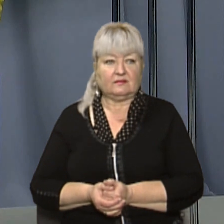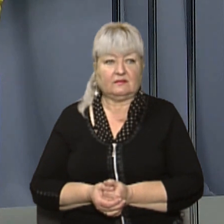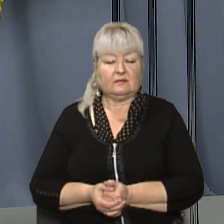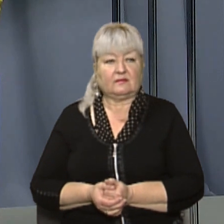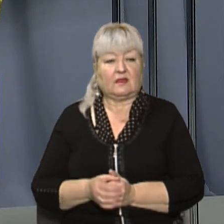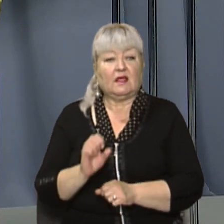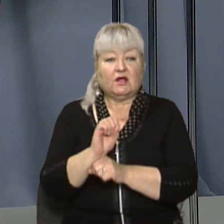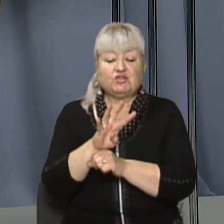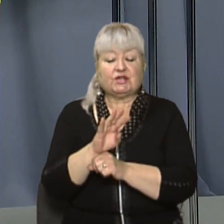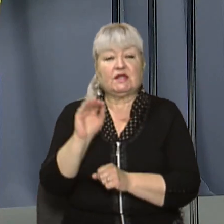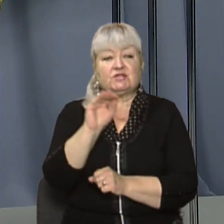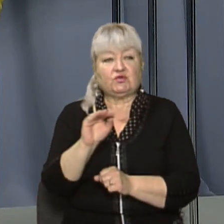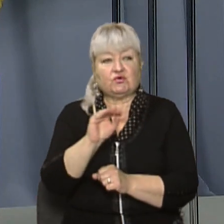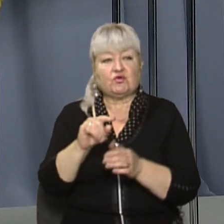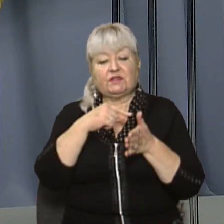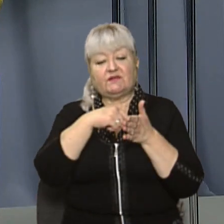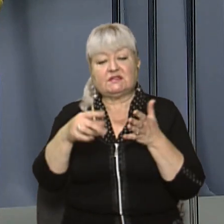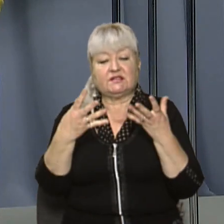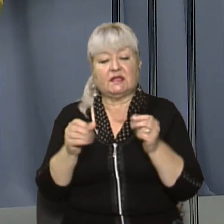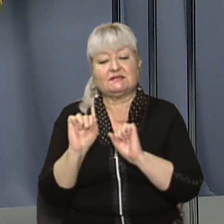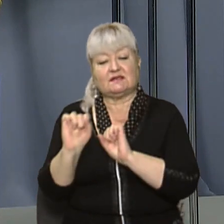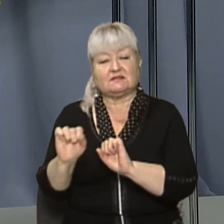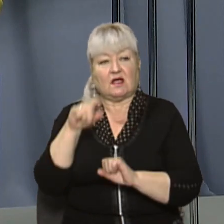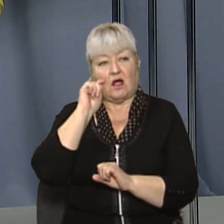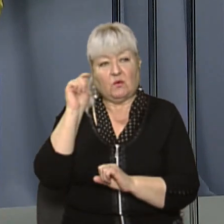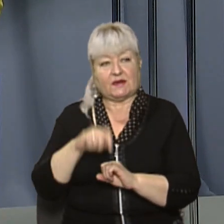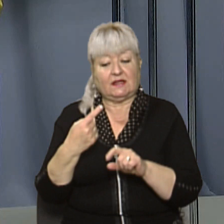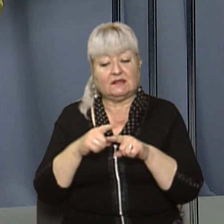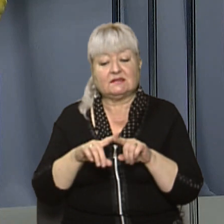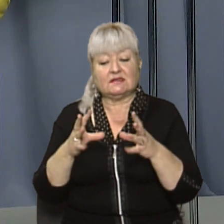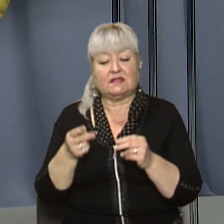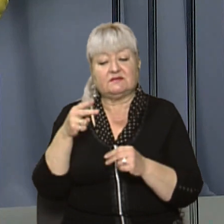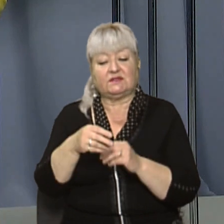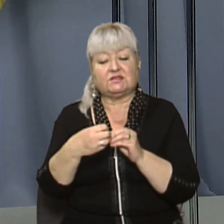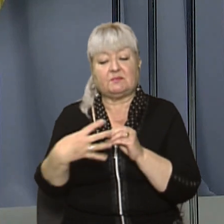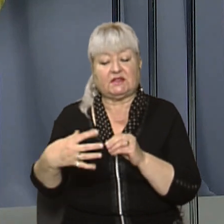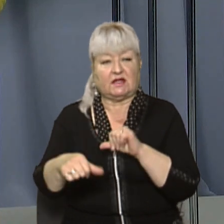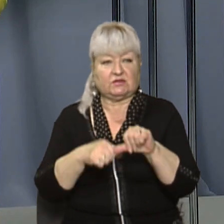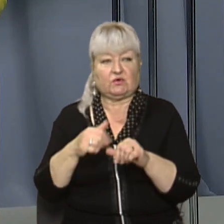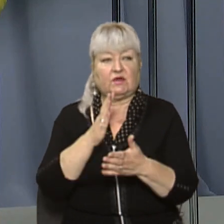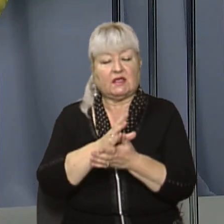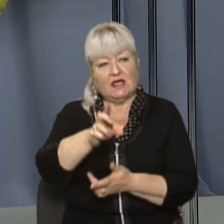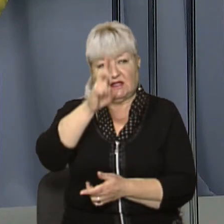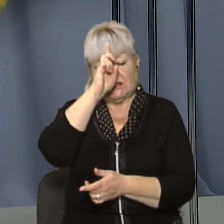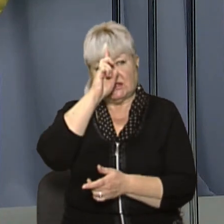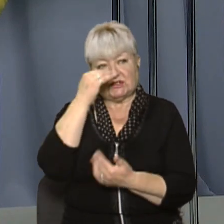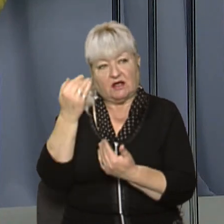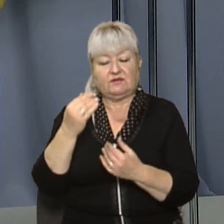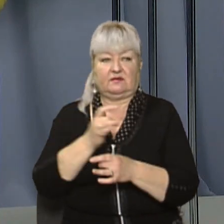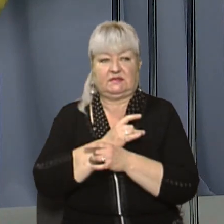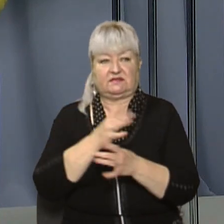14 жовтня відзначають День захисника України. Цей день із 2015 року є державним святом.